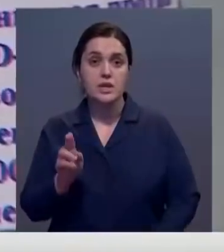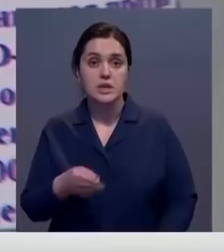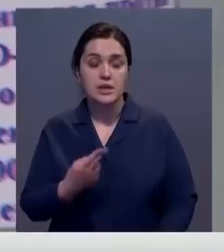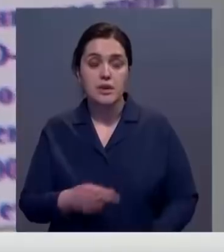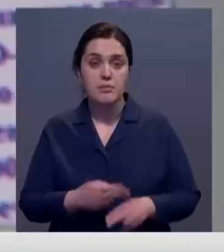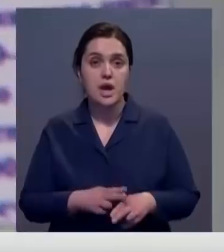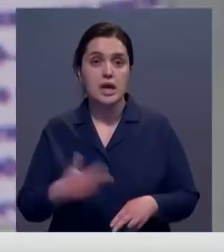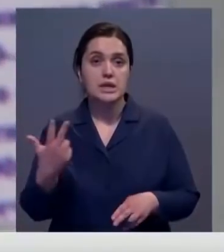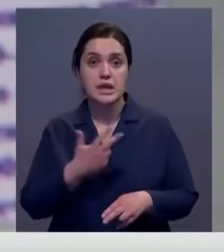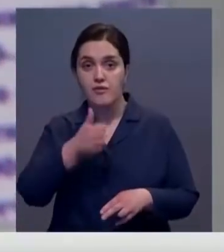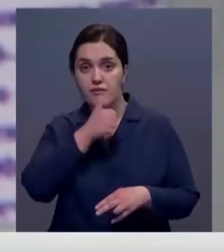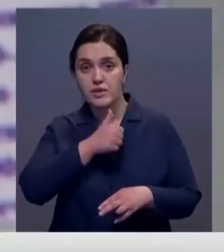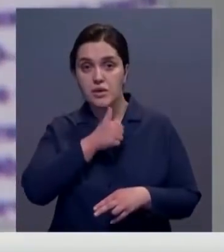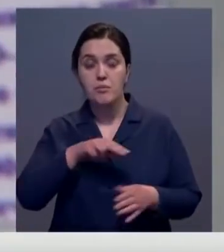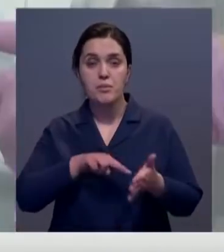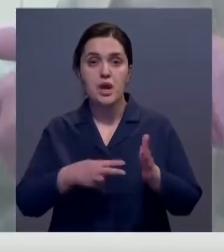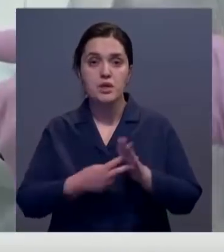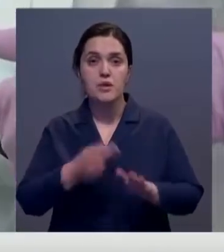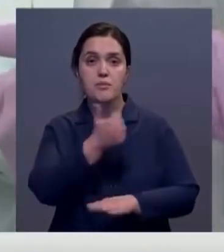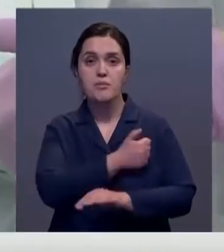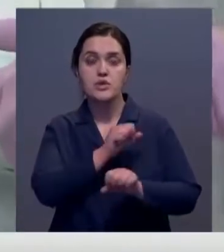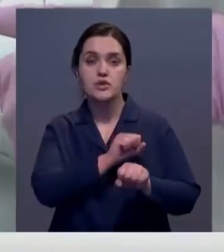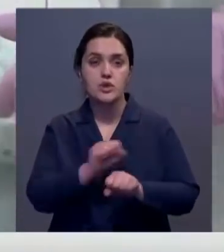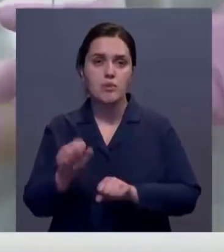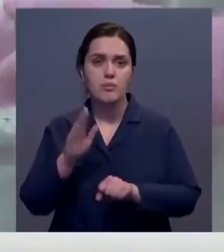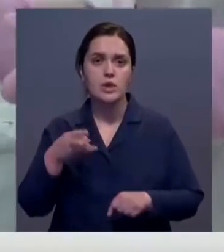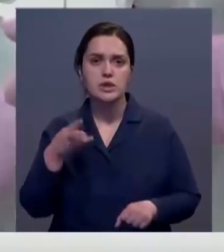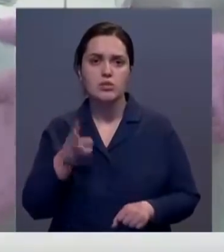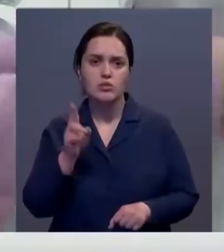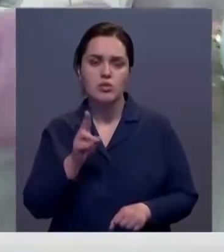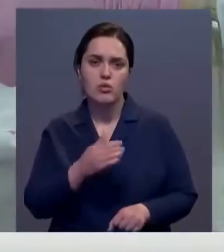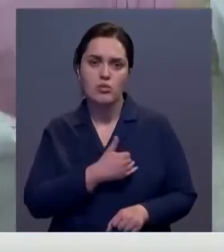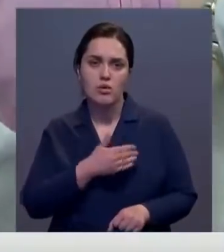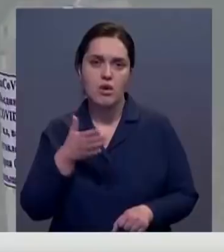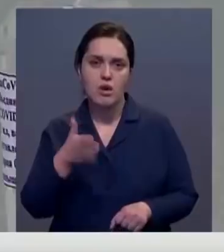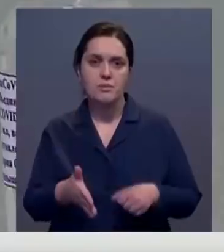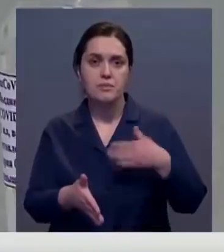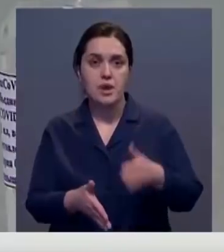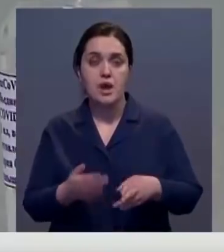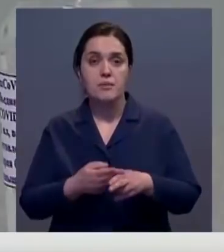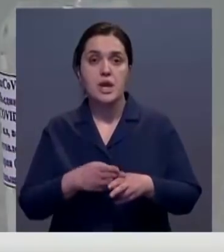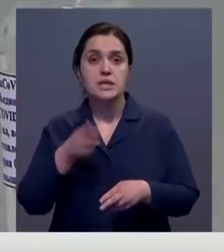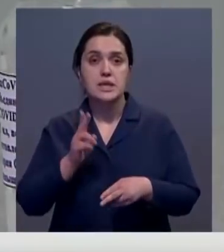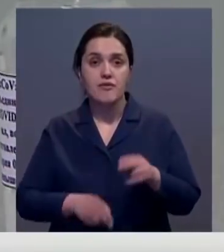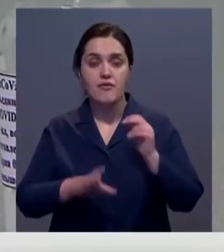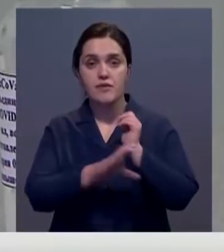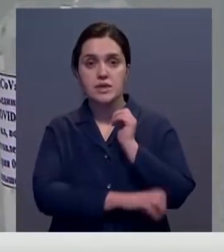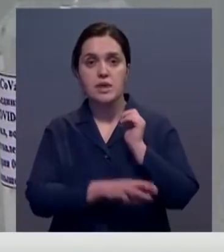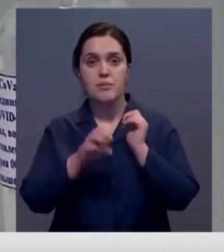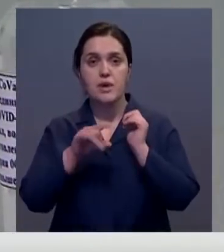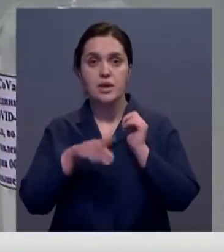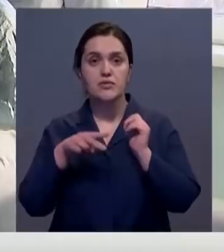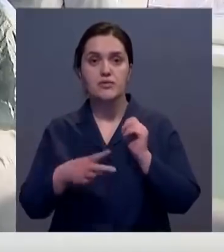рамках третьей фазы клинических испытаний планируется привить 3000 добровольцев. Испытания препарата завершатся в конце марта